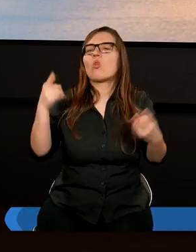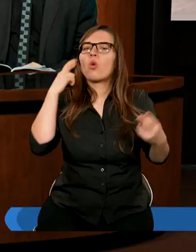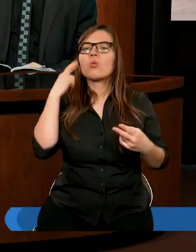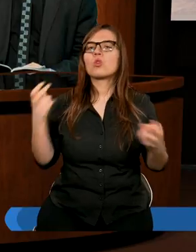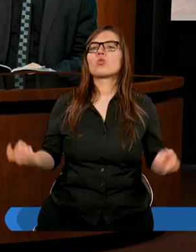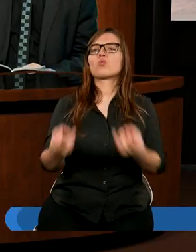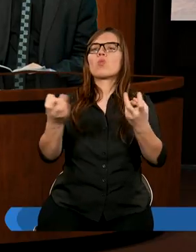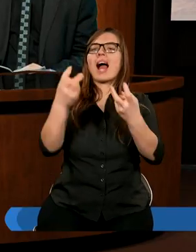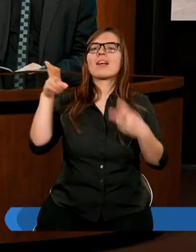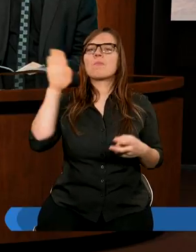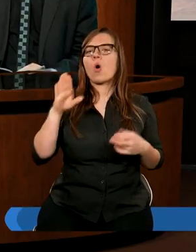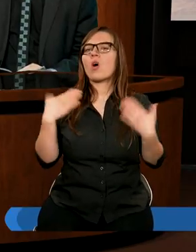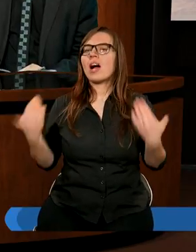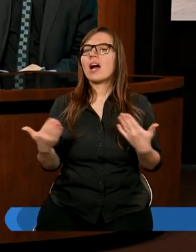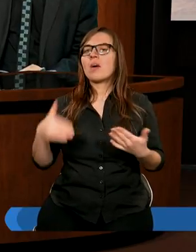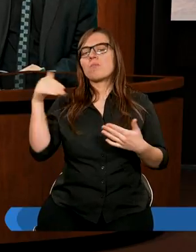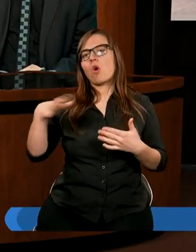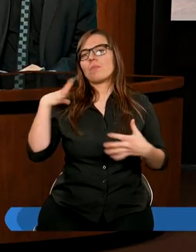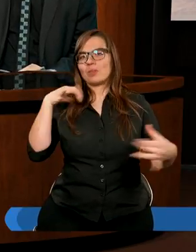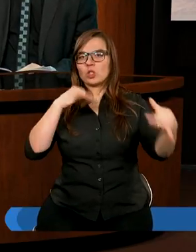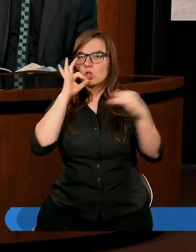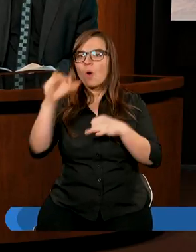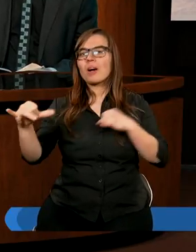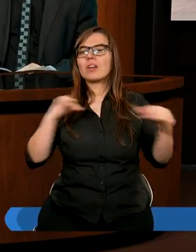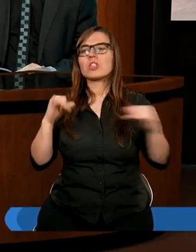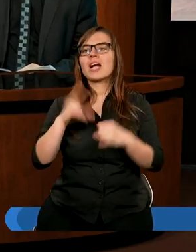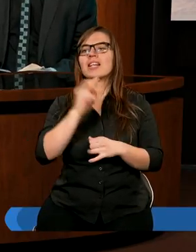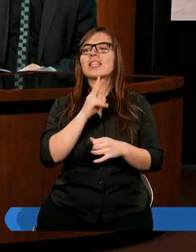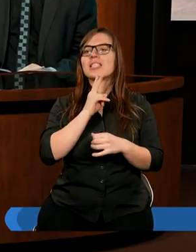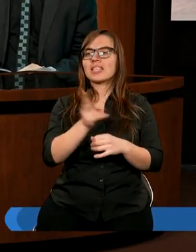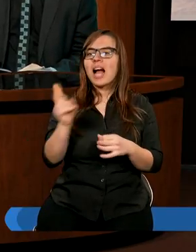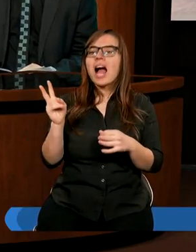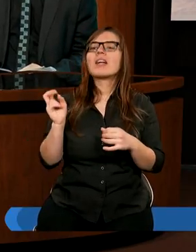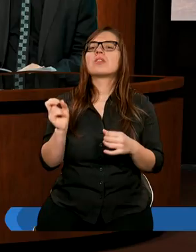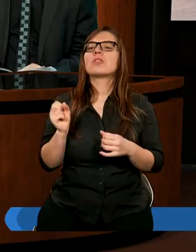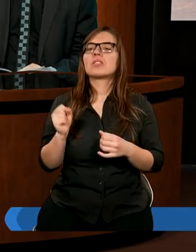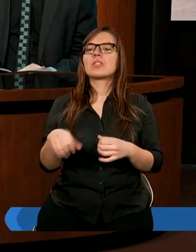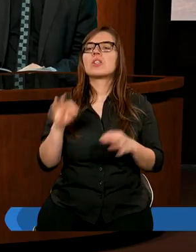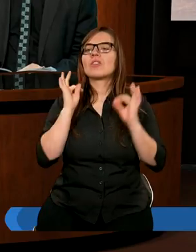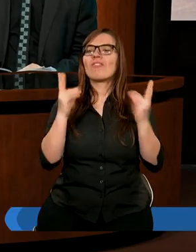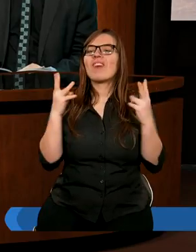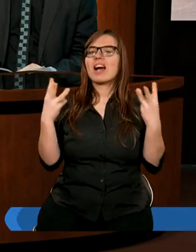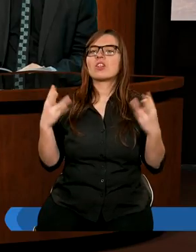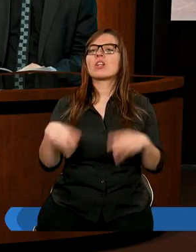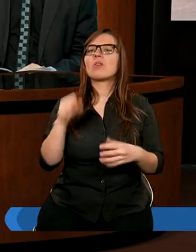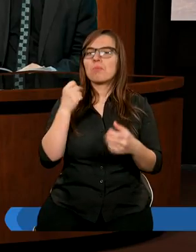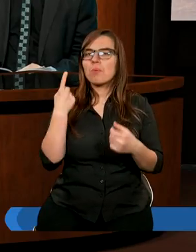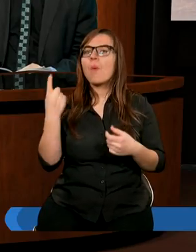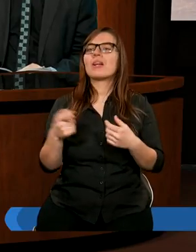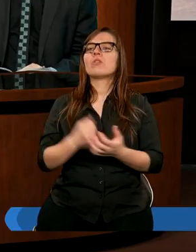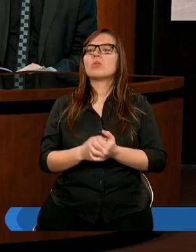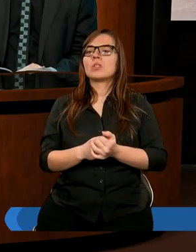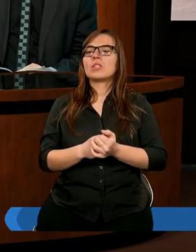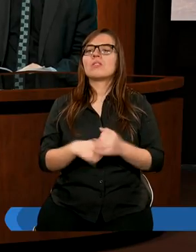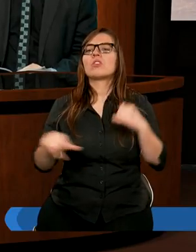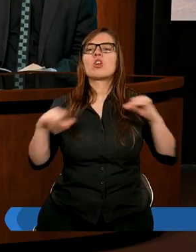No, trudno być dobrym szafarzem z własnego pomysłu.